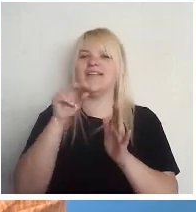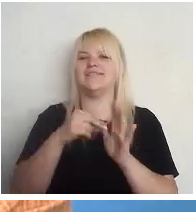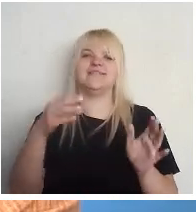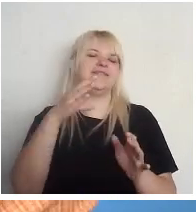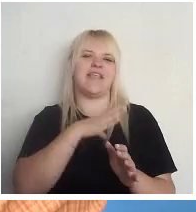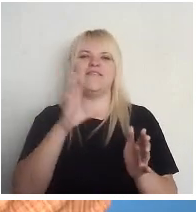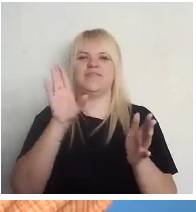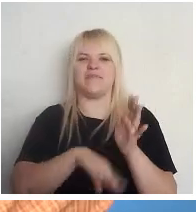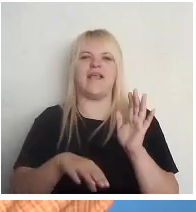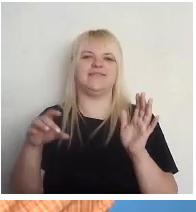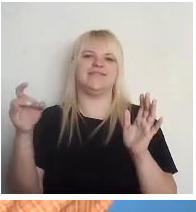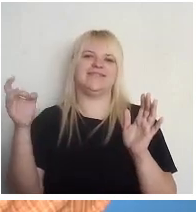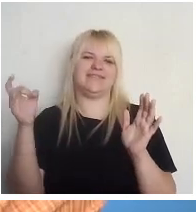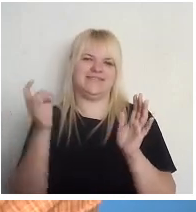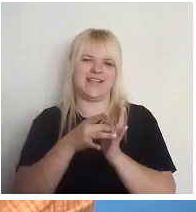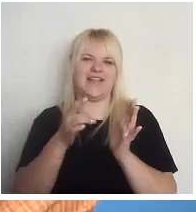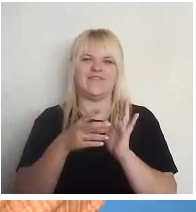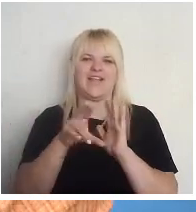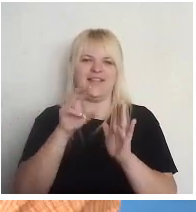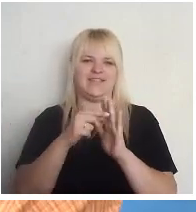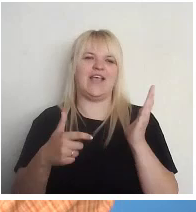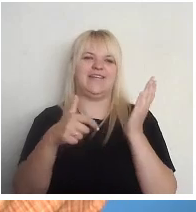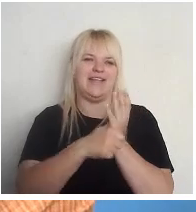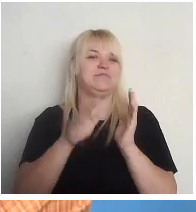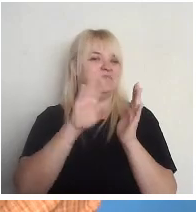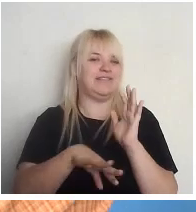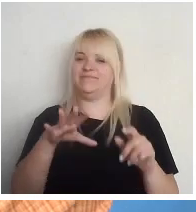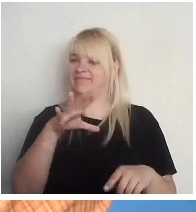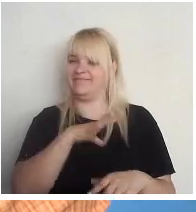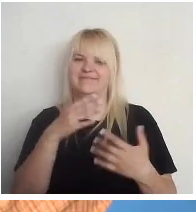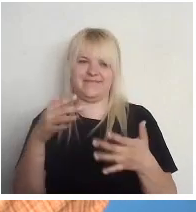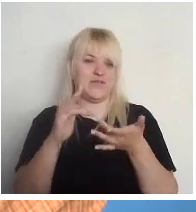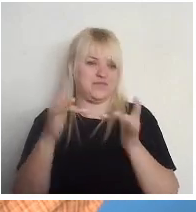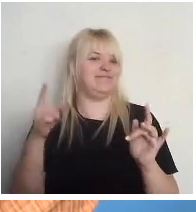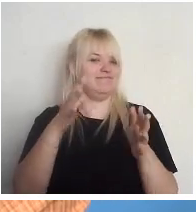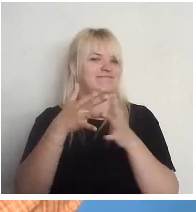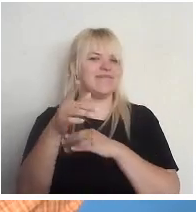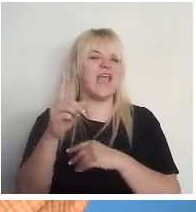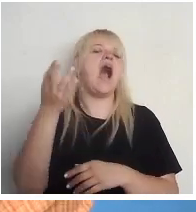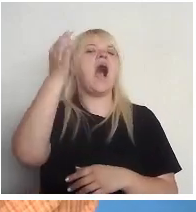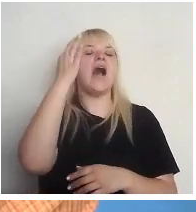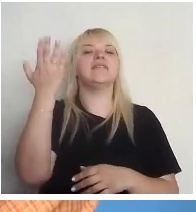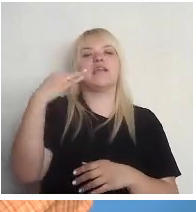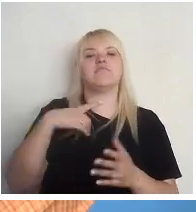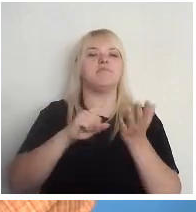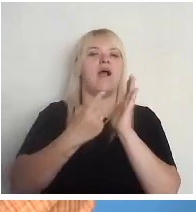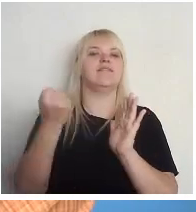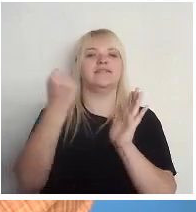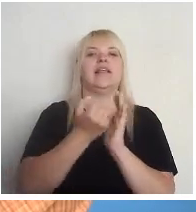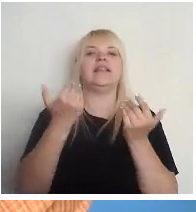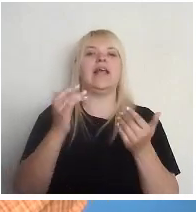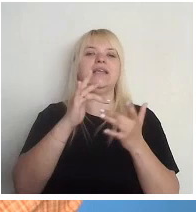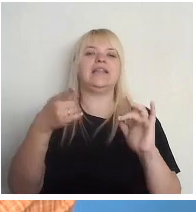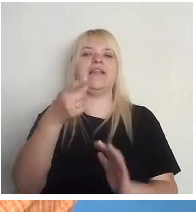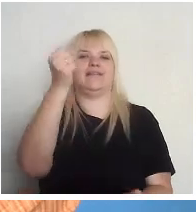elektroniskā vēlētāja reģistra. Tā tad atceramies, ka kādreiz zīmodziņas spieda pasēja, tagad zīmodziņas spiež internetā, ja